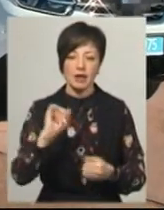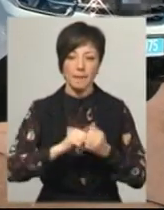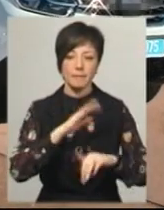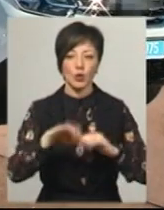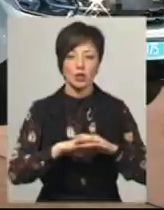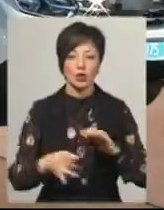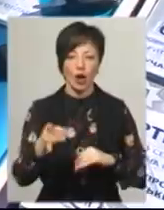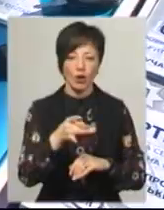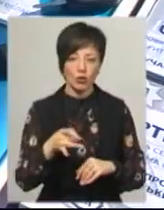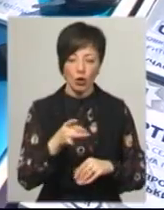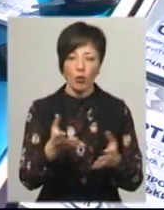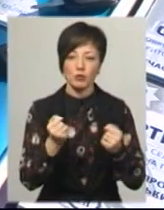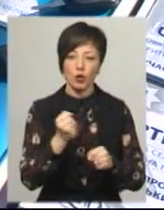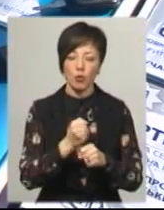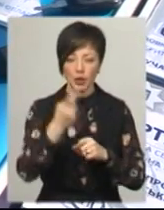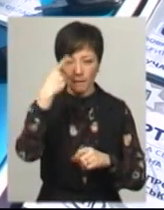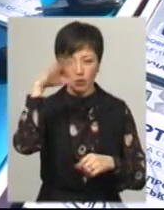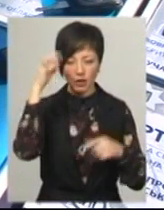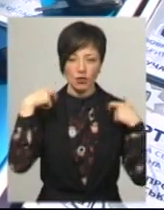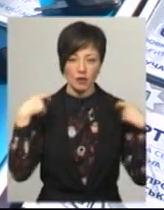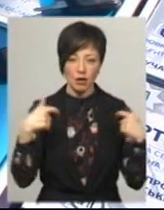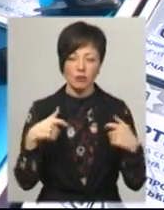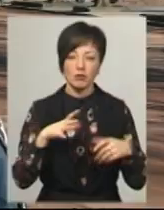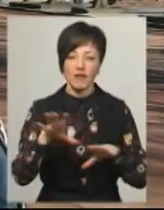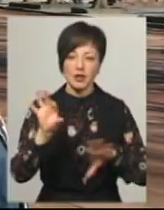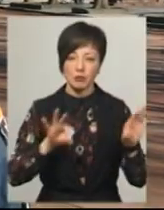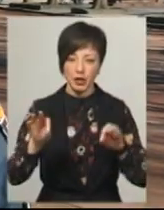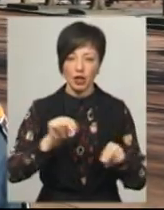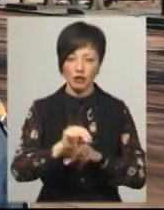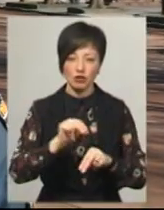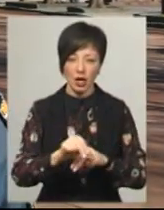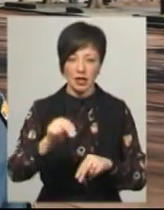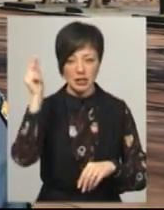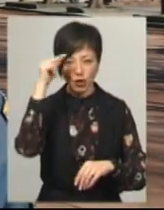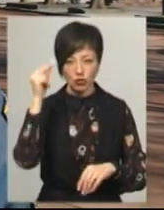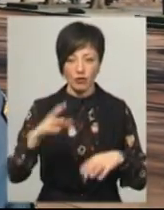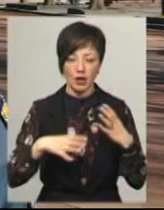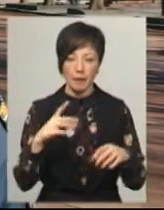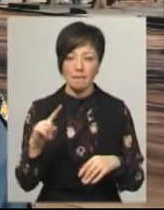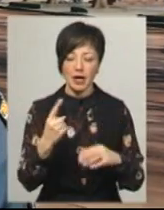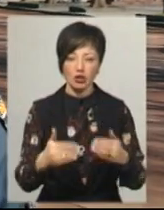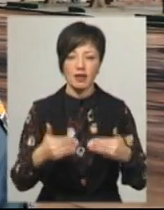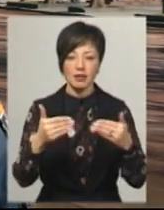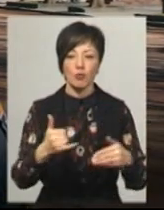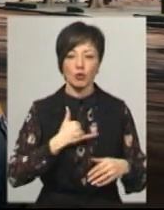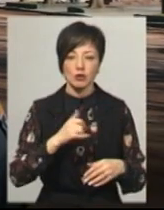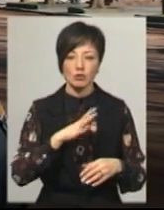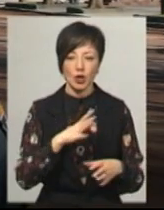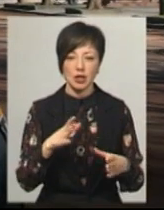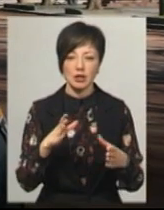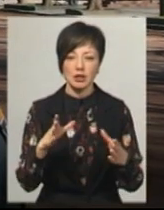-Подільського району. Аби отримати роботу поліцейського офіцера, пройшла відбір, навчання та стажування. Перший етап в нас був – це було